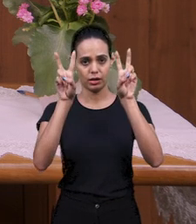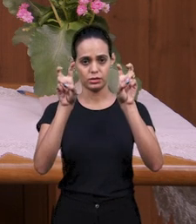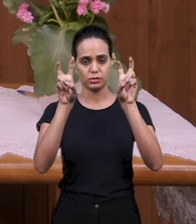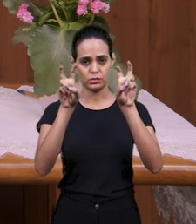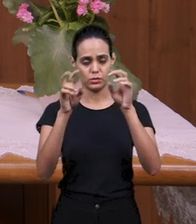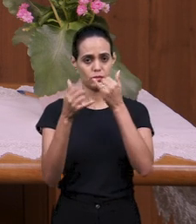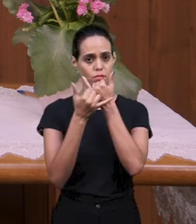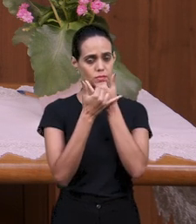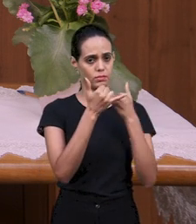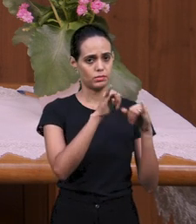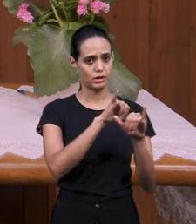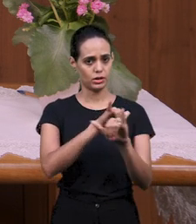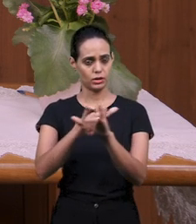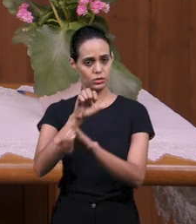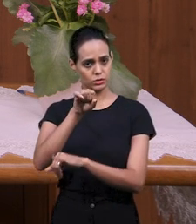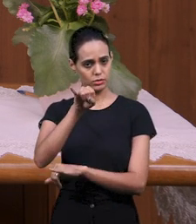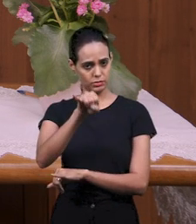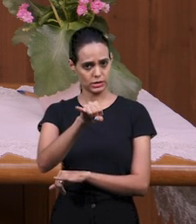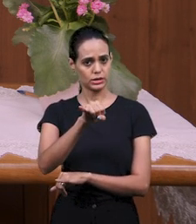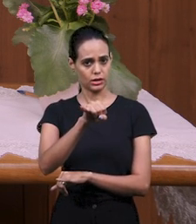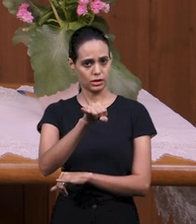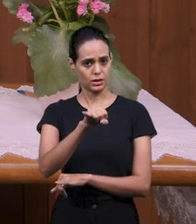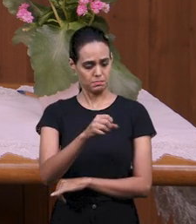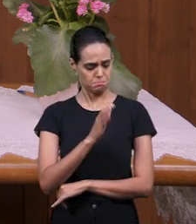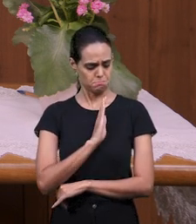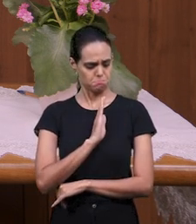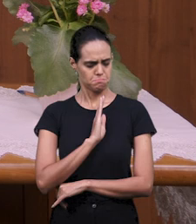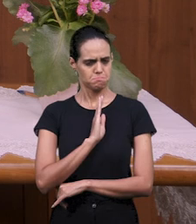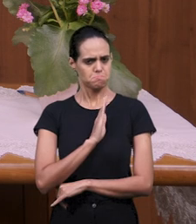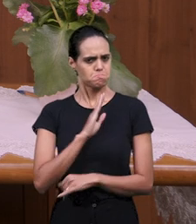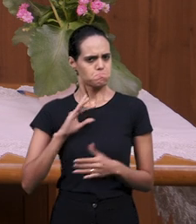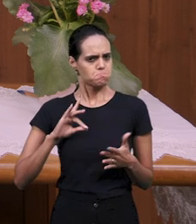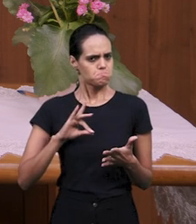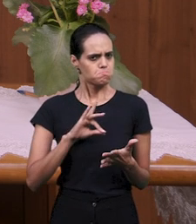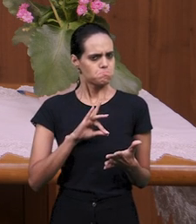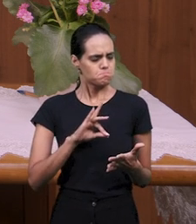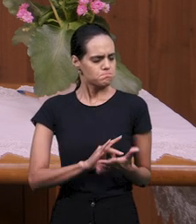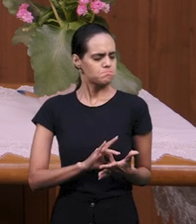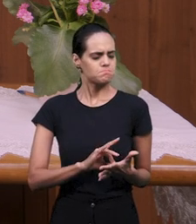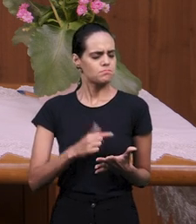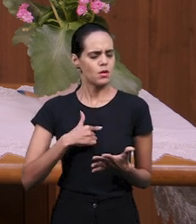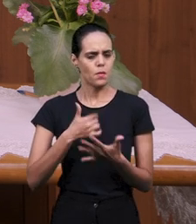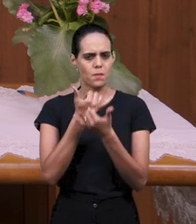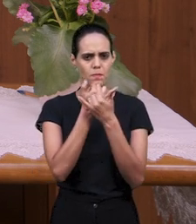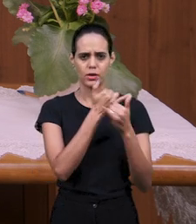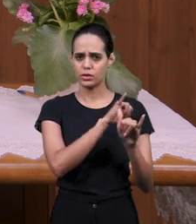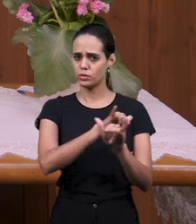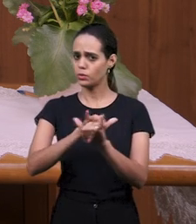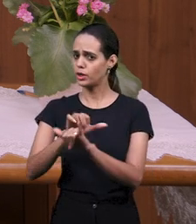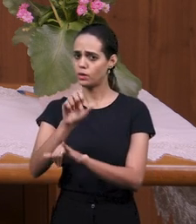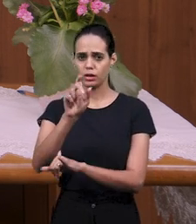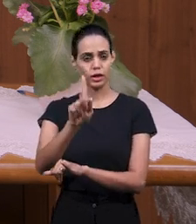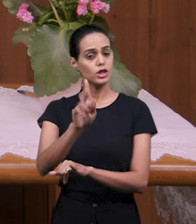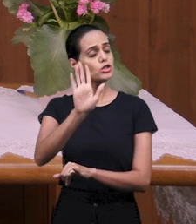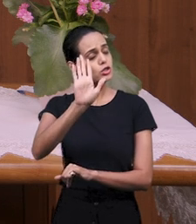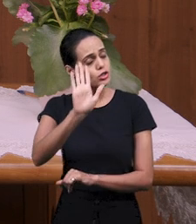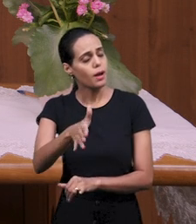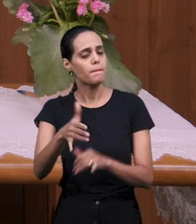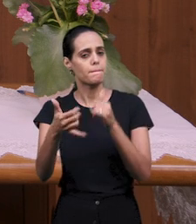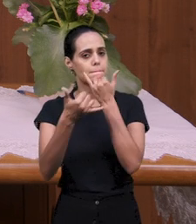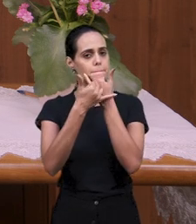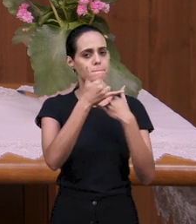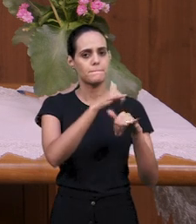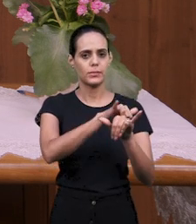от сердца, то уже прощу. Не нужно выходить и говорить, «Я простил, теперь все